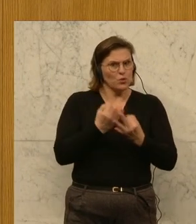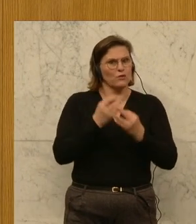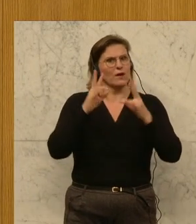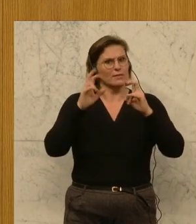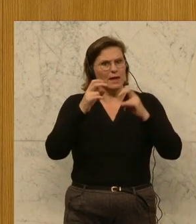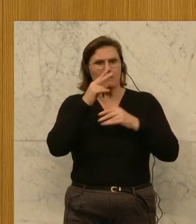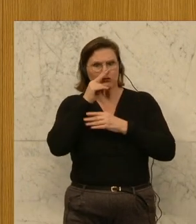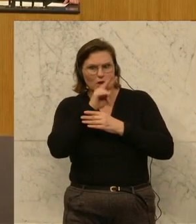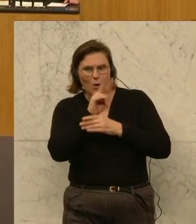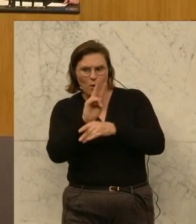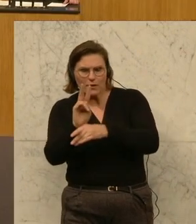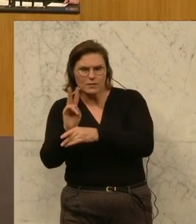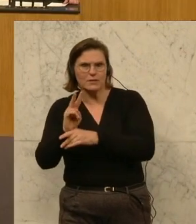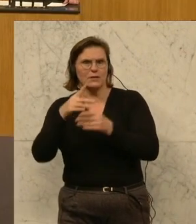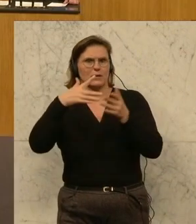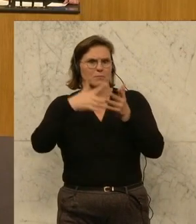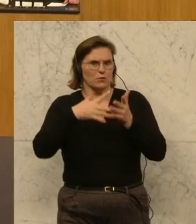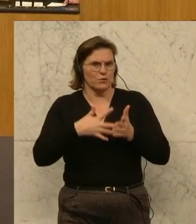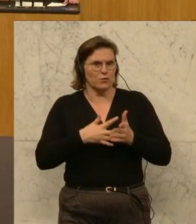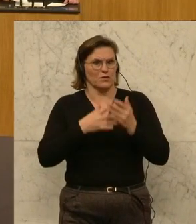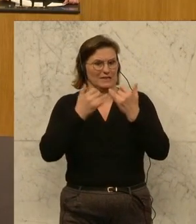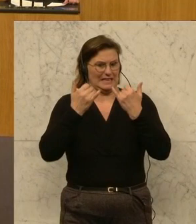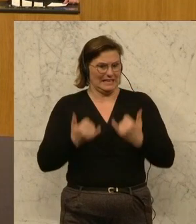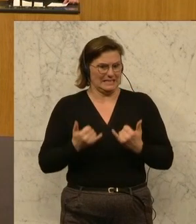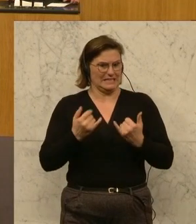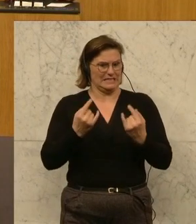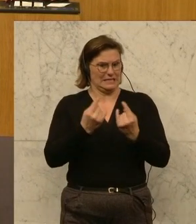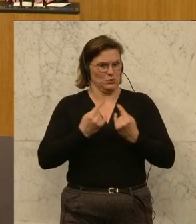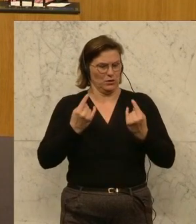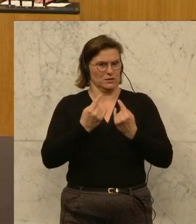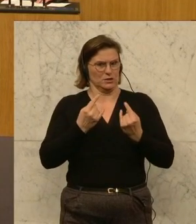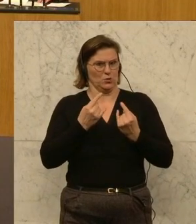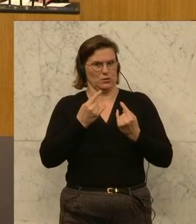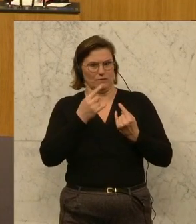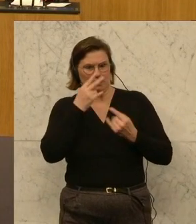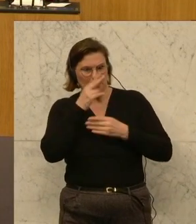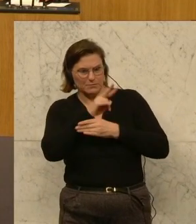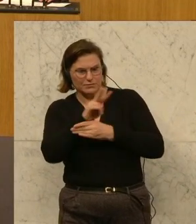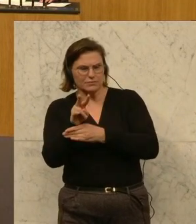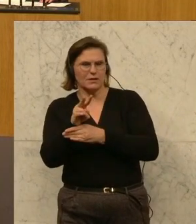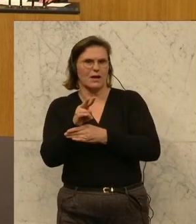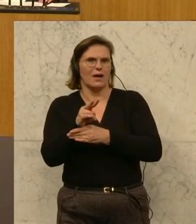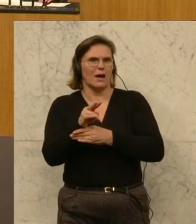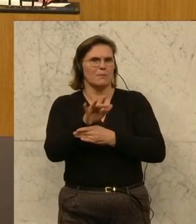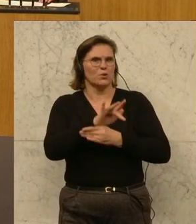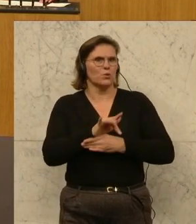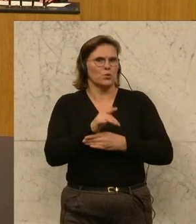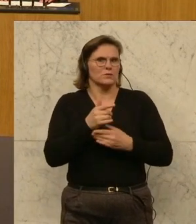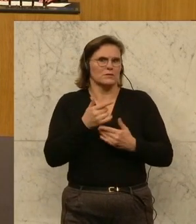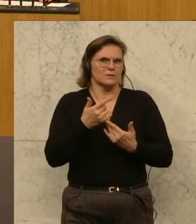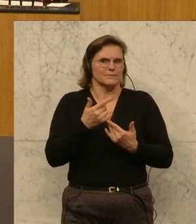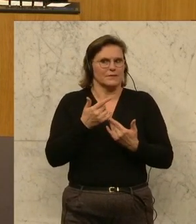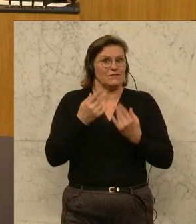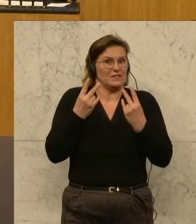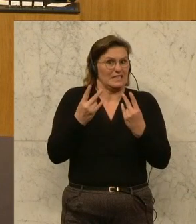anschauen, durch eine Prüfung auch die Ist-Situation beleuchten. Aber grundsätzlich, Frau Präsidentin, darf ich schon noch einmal festhalten,